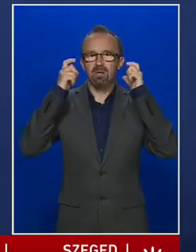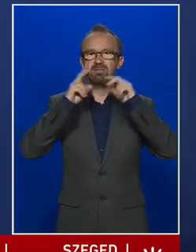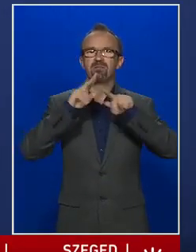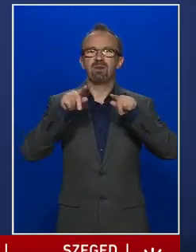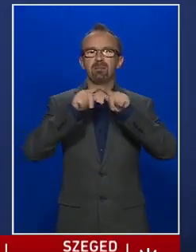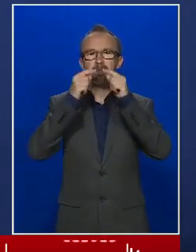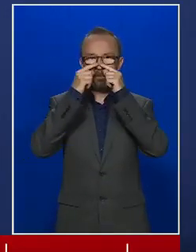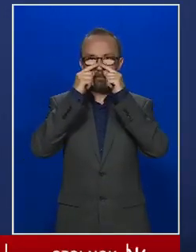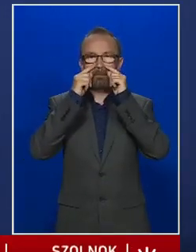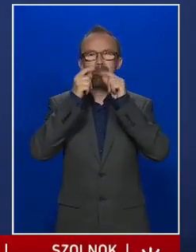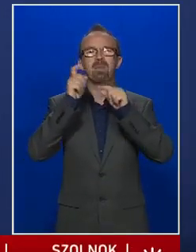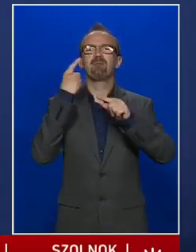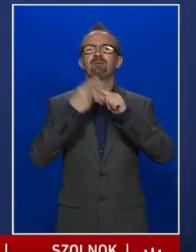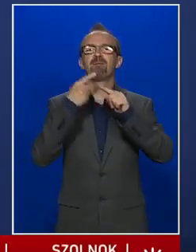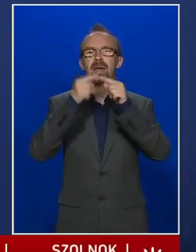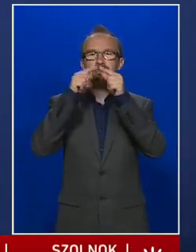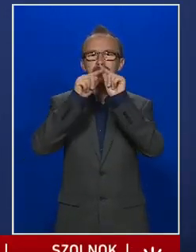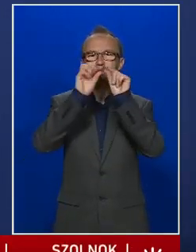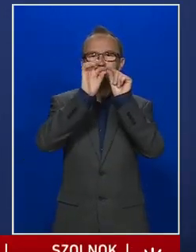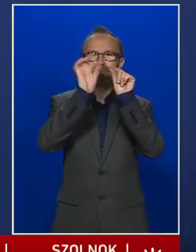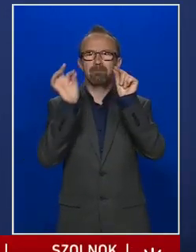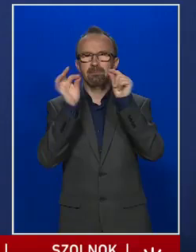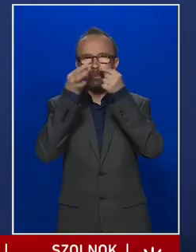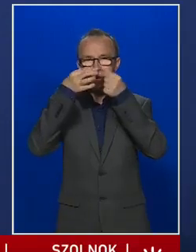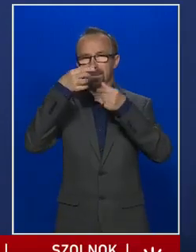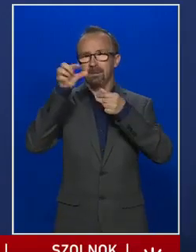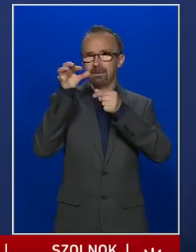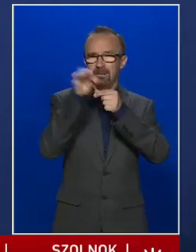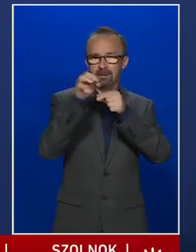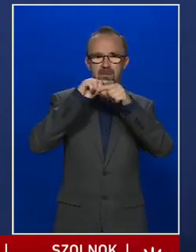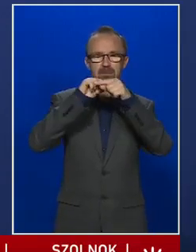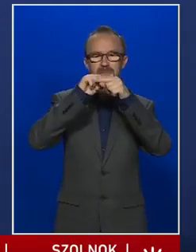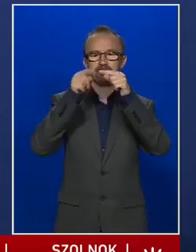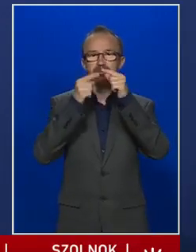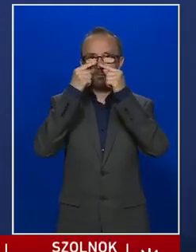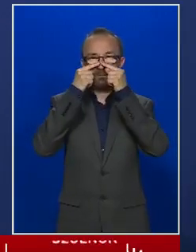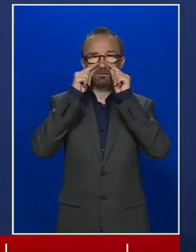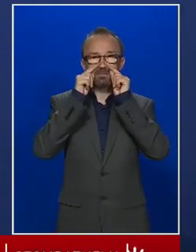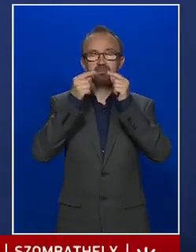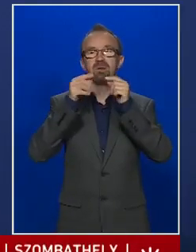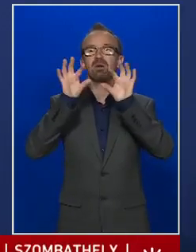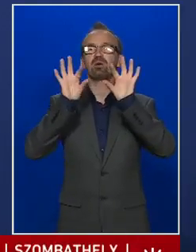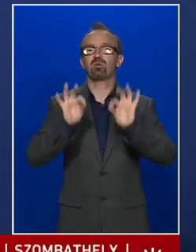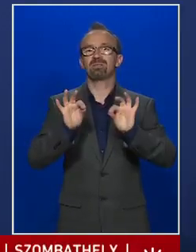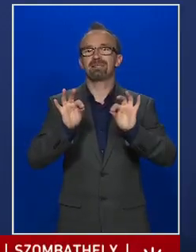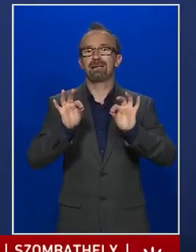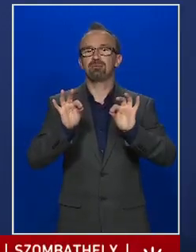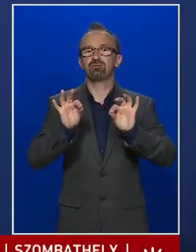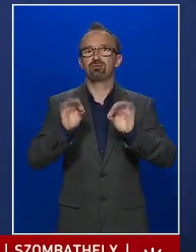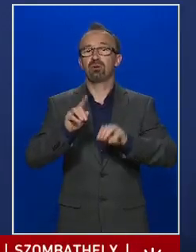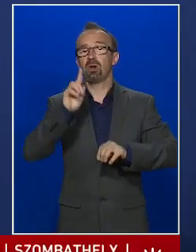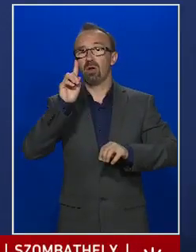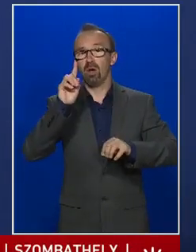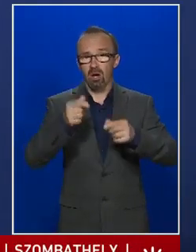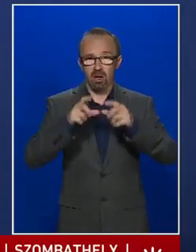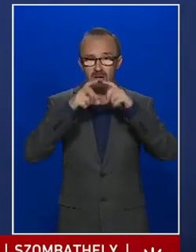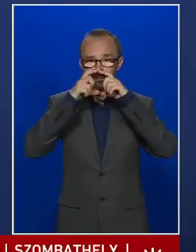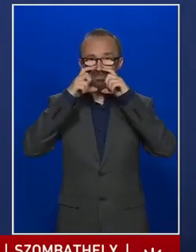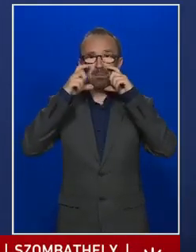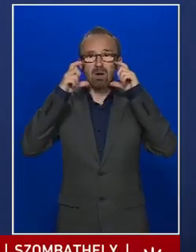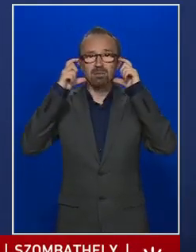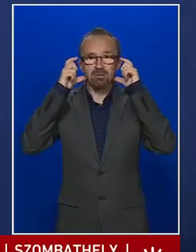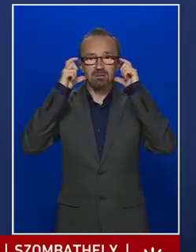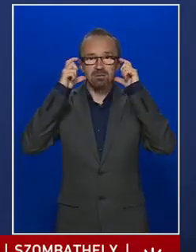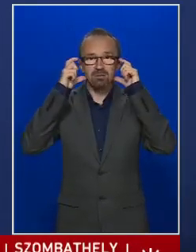egy kis pici fémbetét, ami segíti az orron történő rögzítést. Hogyha felhelyezzük a